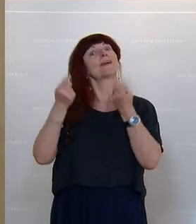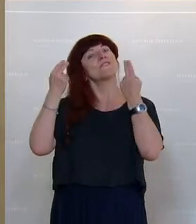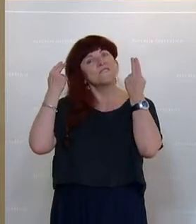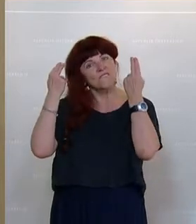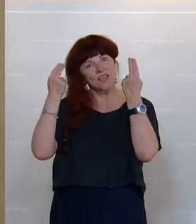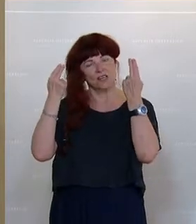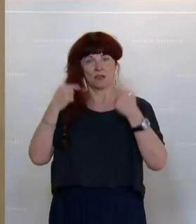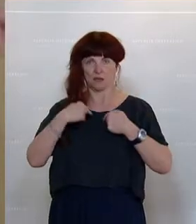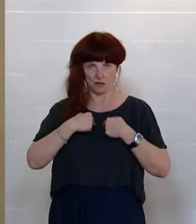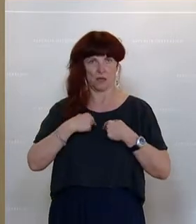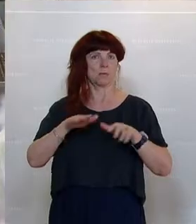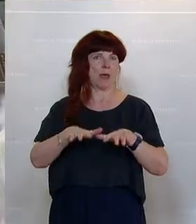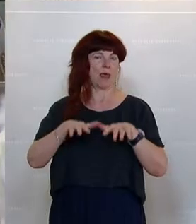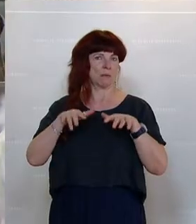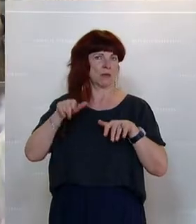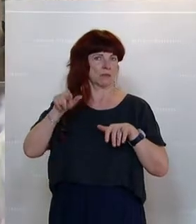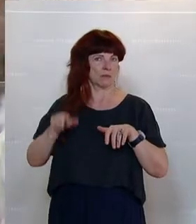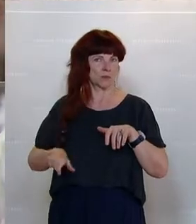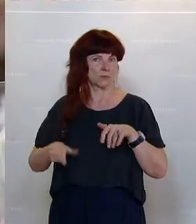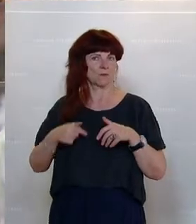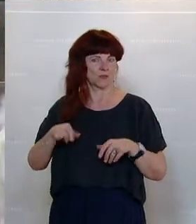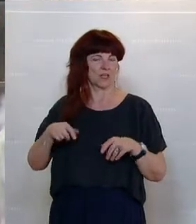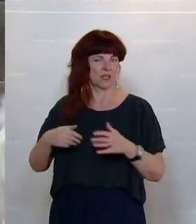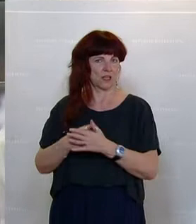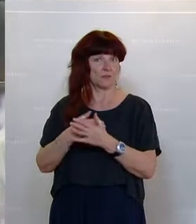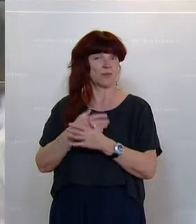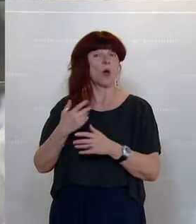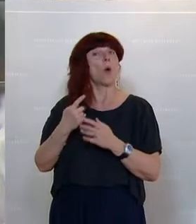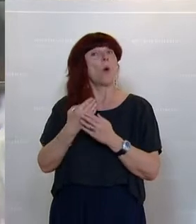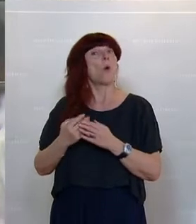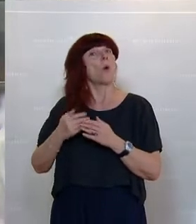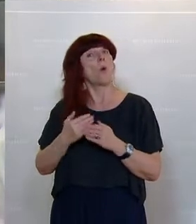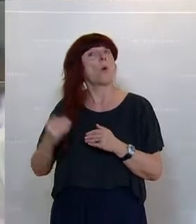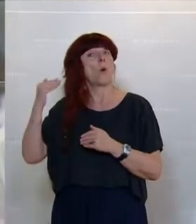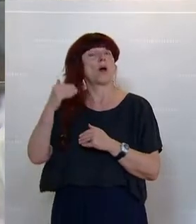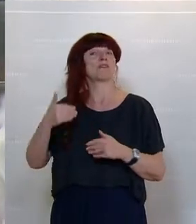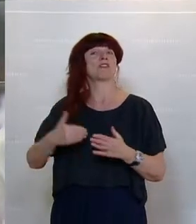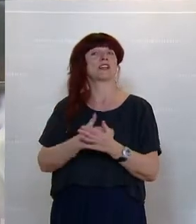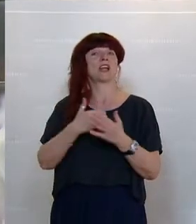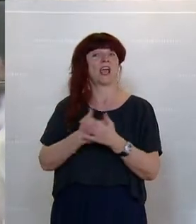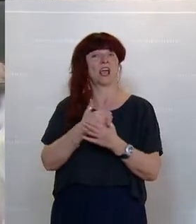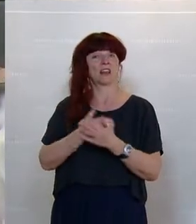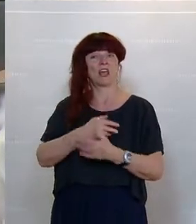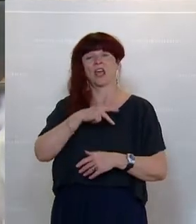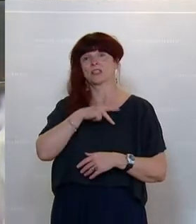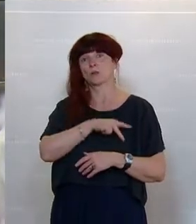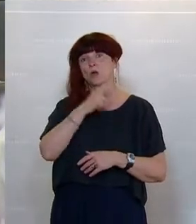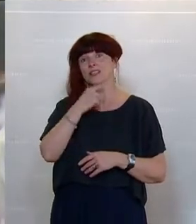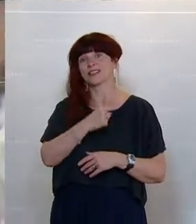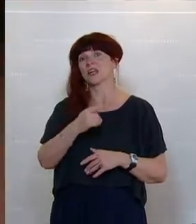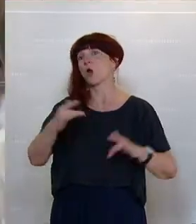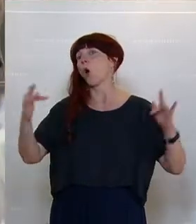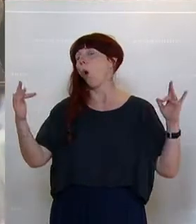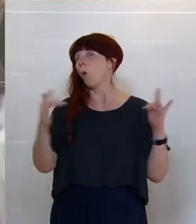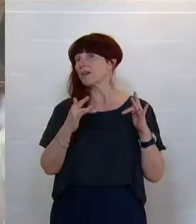Parlamentarier. Ein hoher Vertreter der SPÖ hat gesagt, Opposition ist Mist. Ich bin dieser